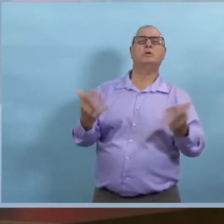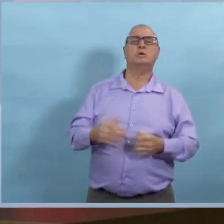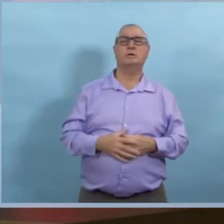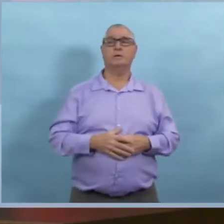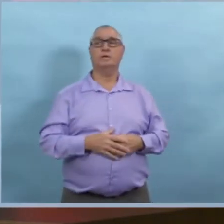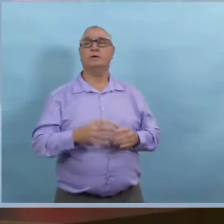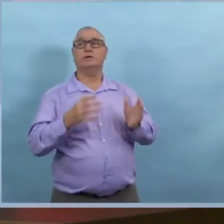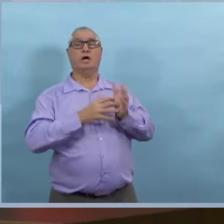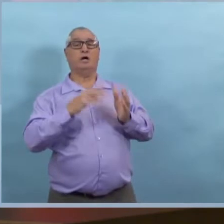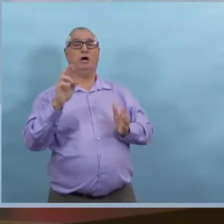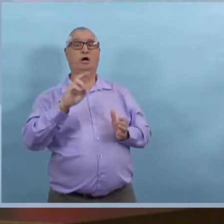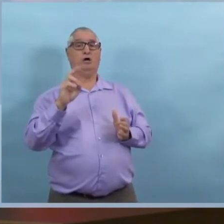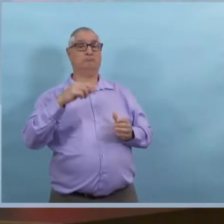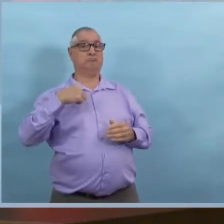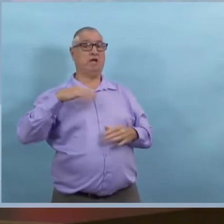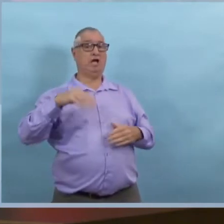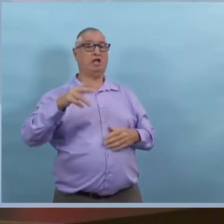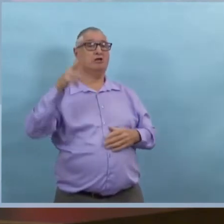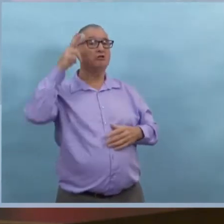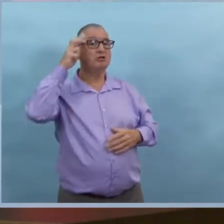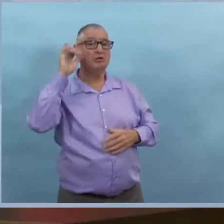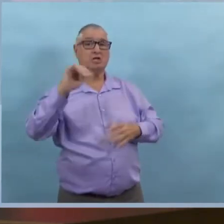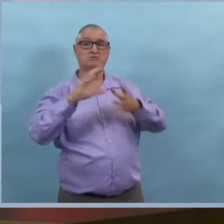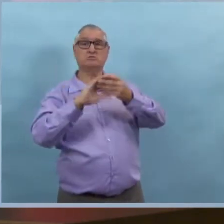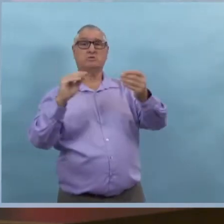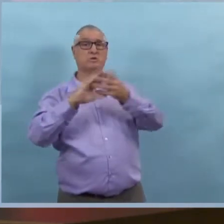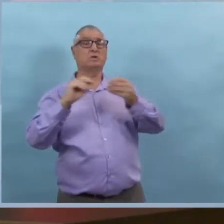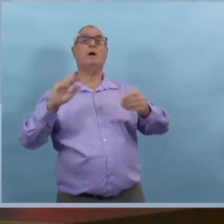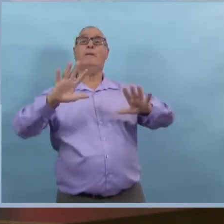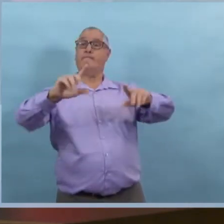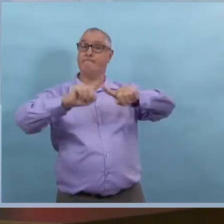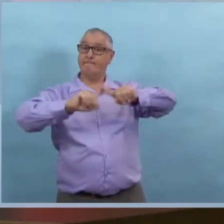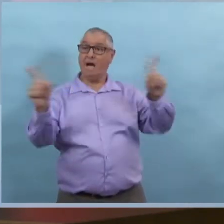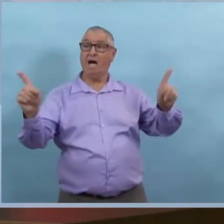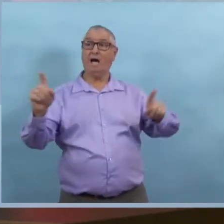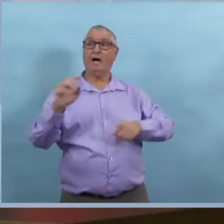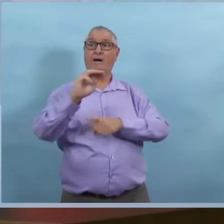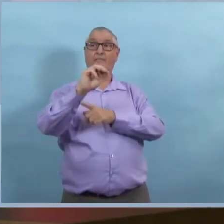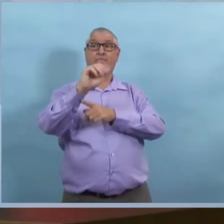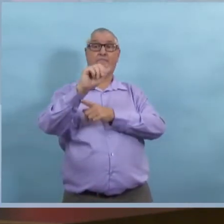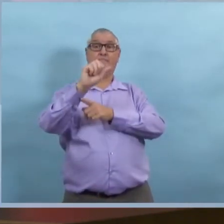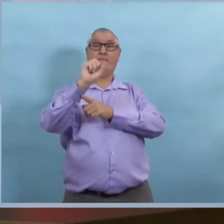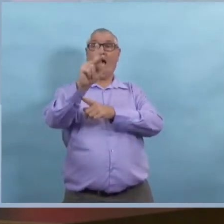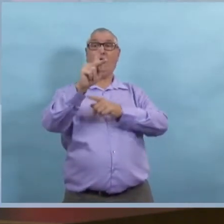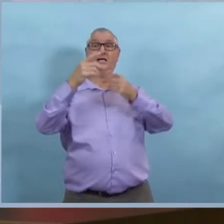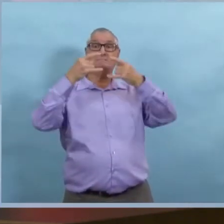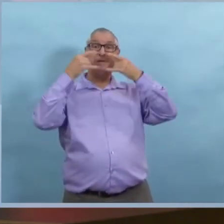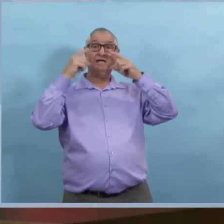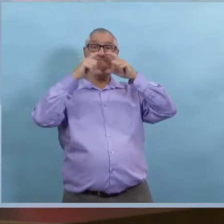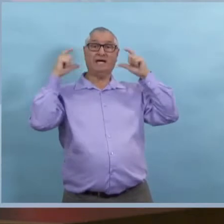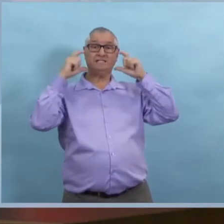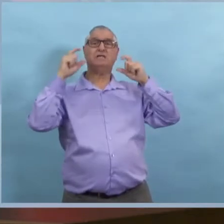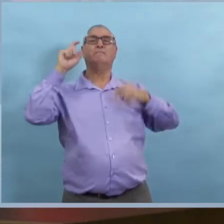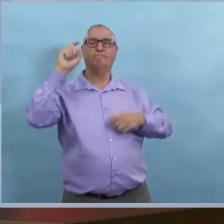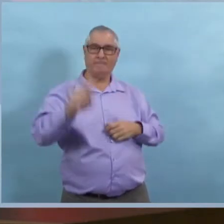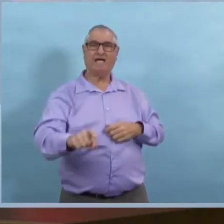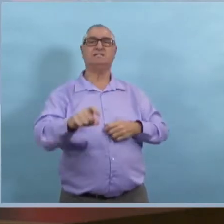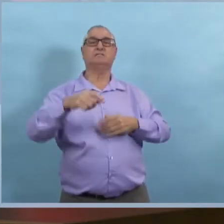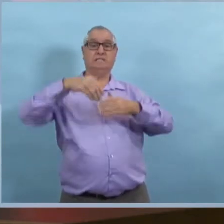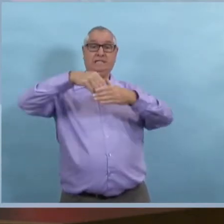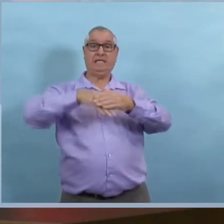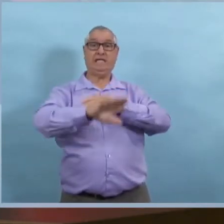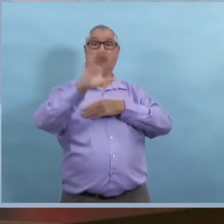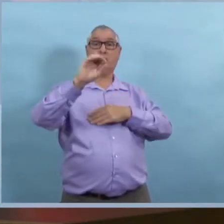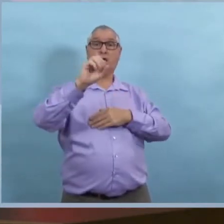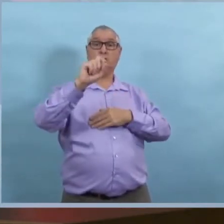connais pas les détails de cette histoire que vous mentionnez, mais je vous dirais que les lignes directrices concernant les masques sont en